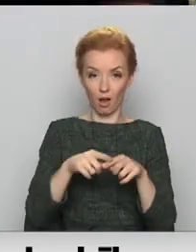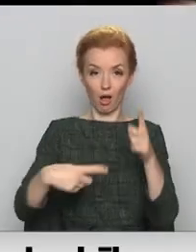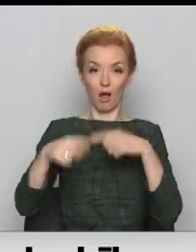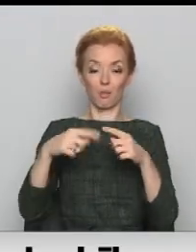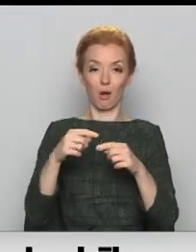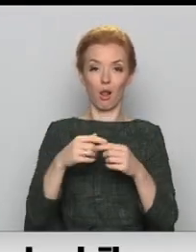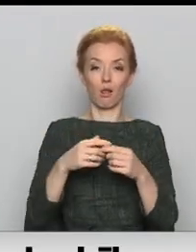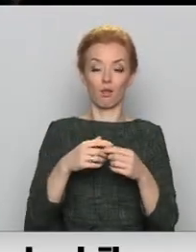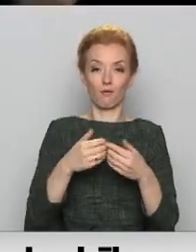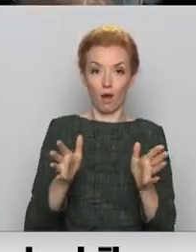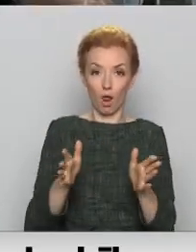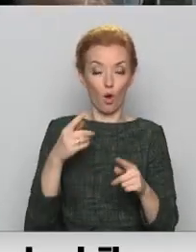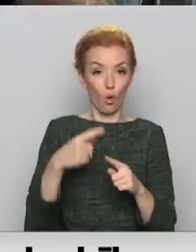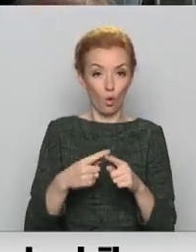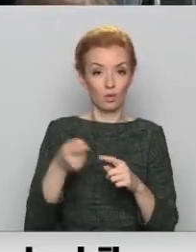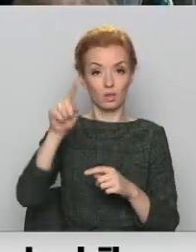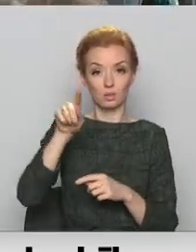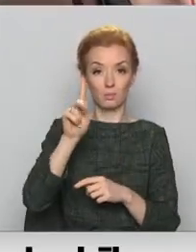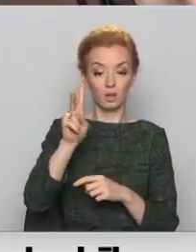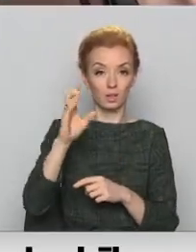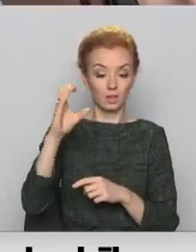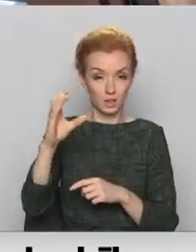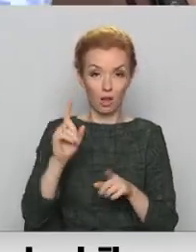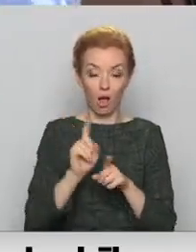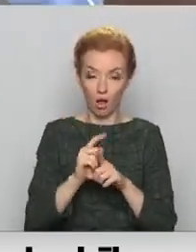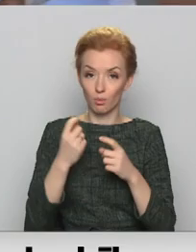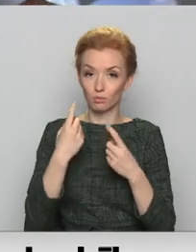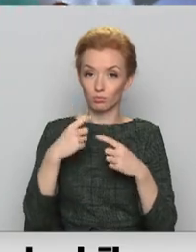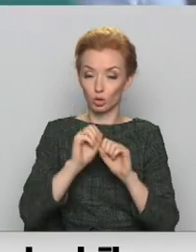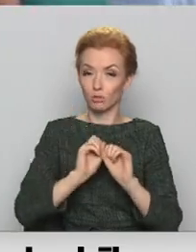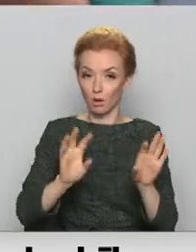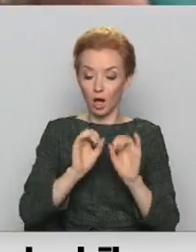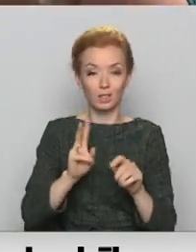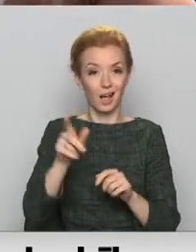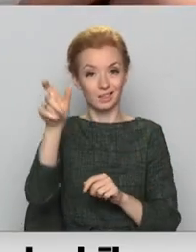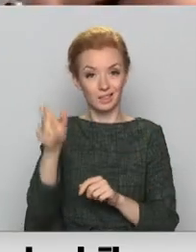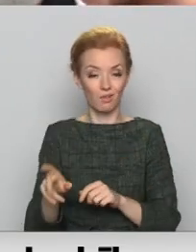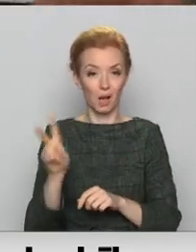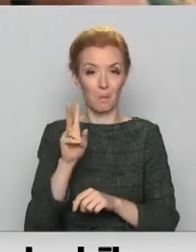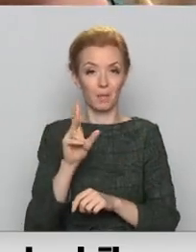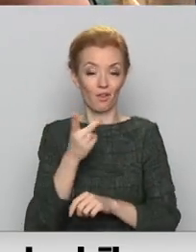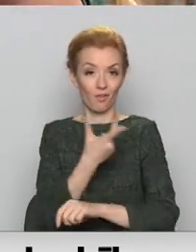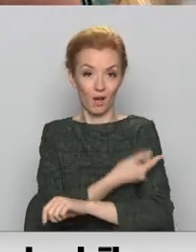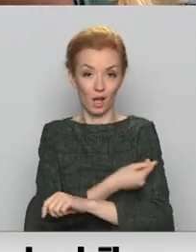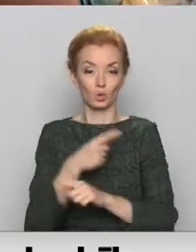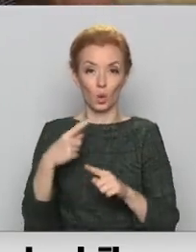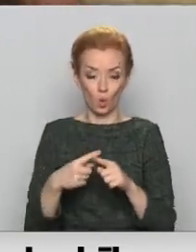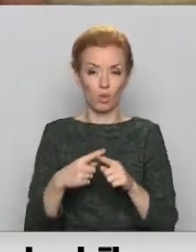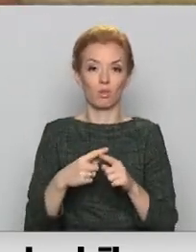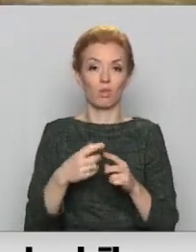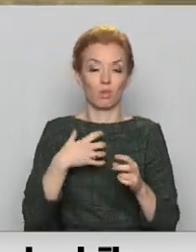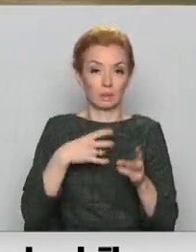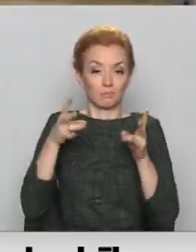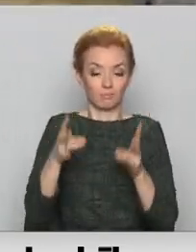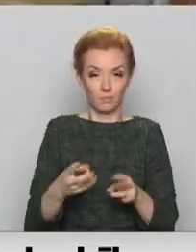Tikmēr slimība profilaksas un kontrolas centrā skaidro, ka arī šobrīd vakcinētām, bet inficētām personām ir jāievēros tīngri